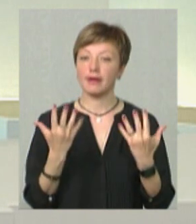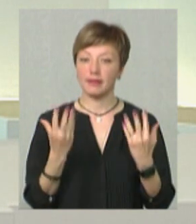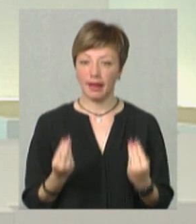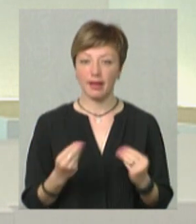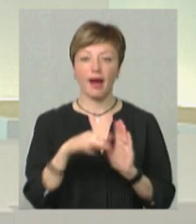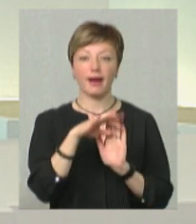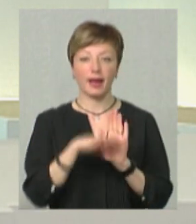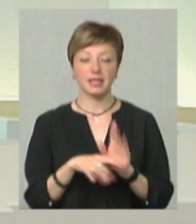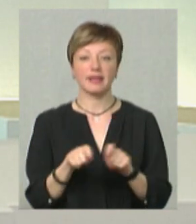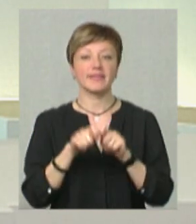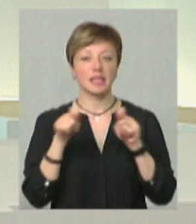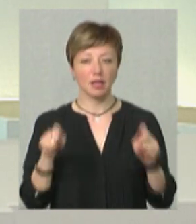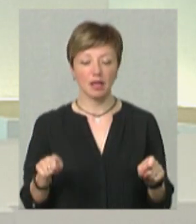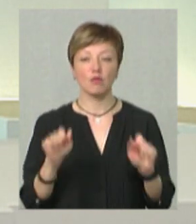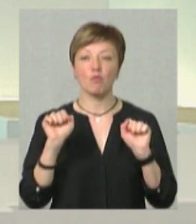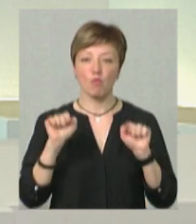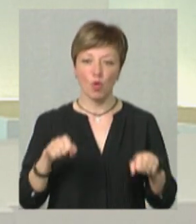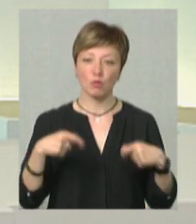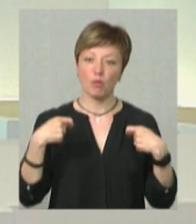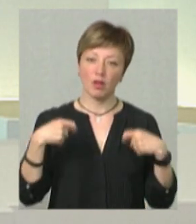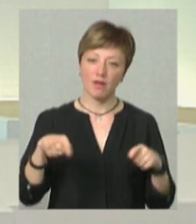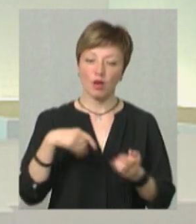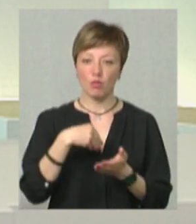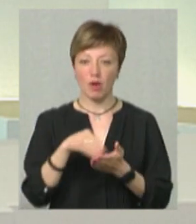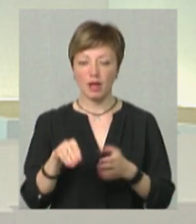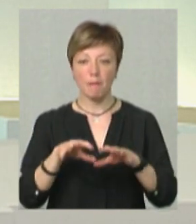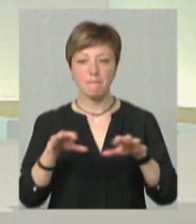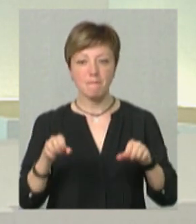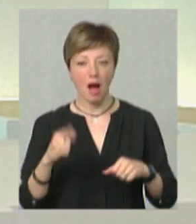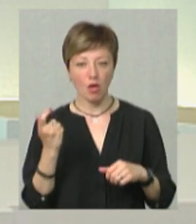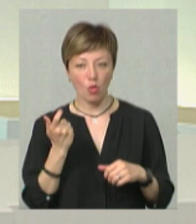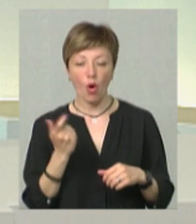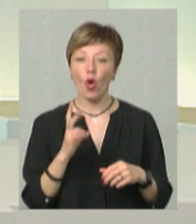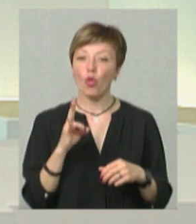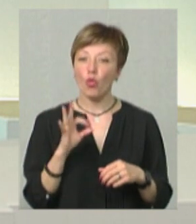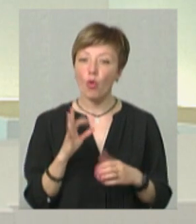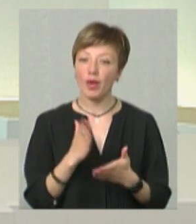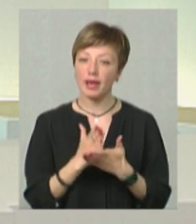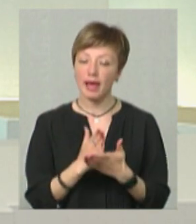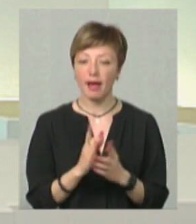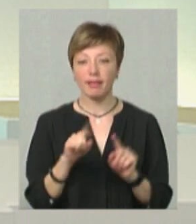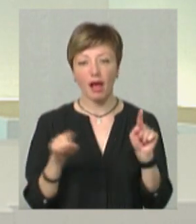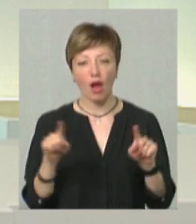відкриті, і ми можемо відчужувати майно. Але є деякі особливості на сьогоднішній день, які